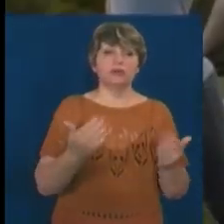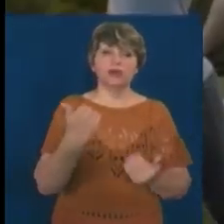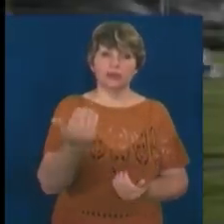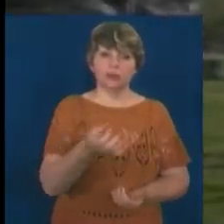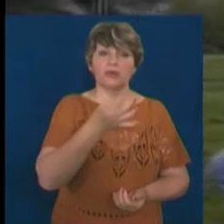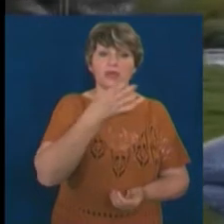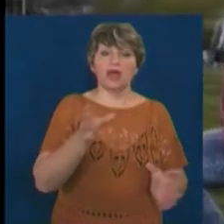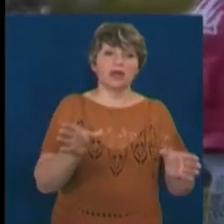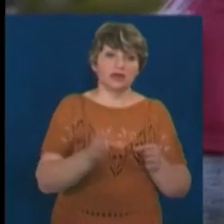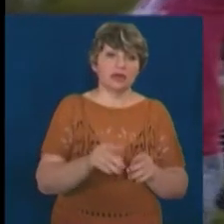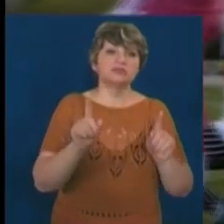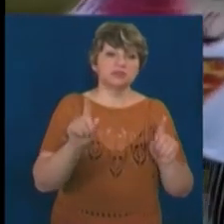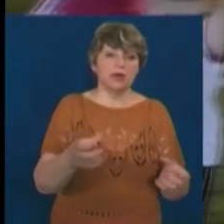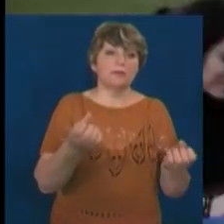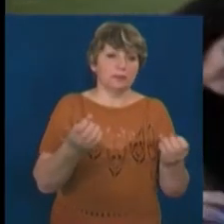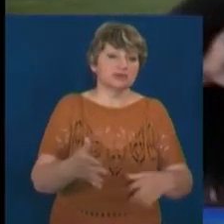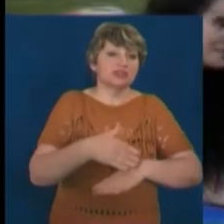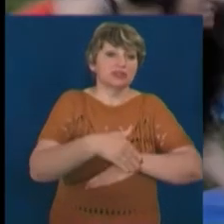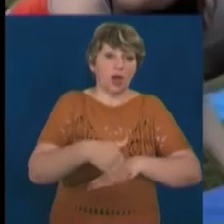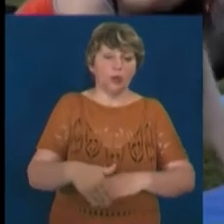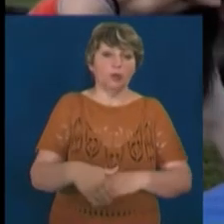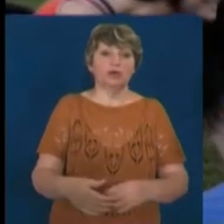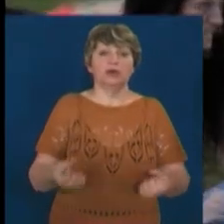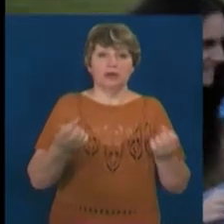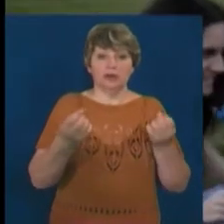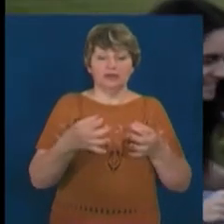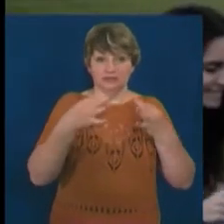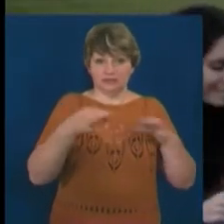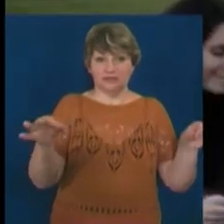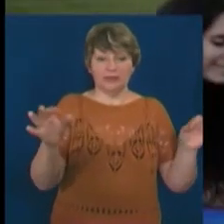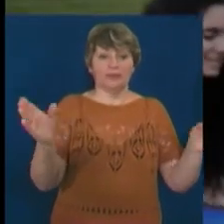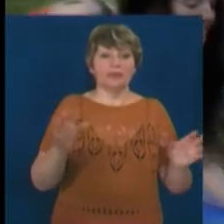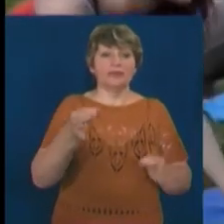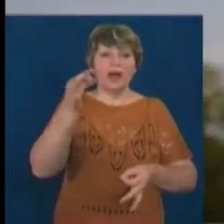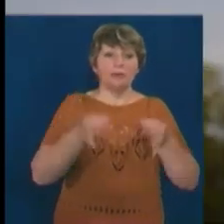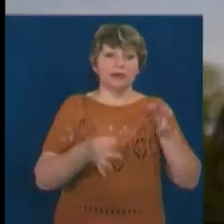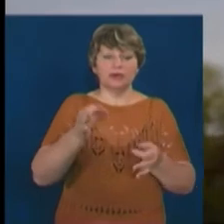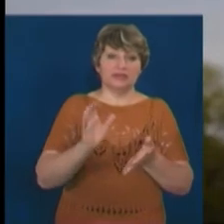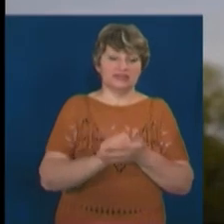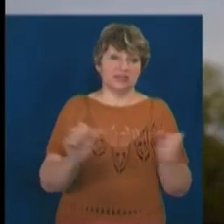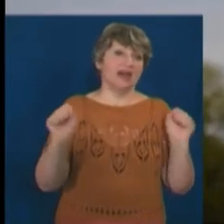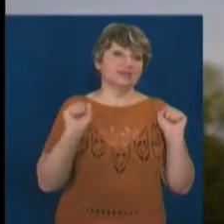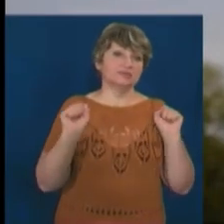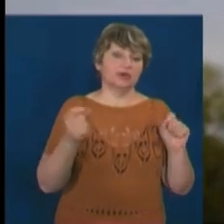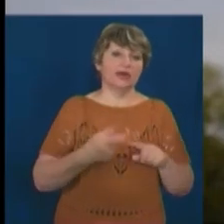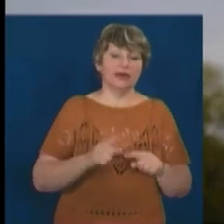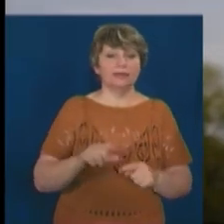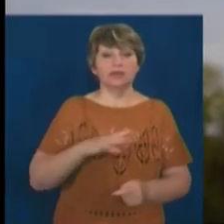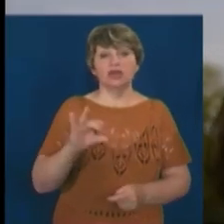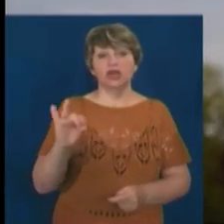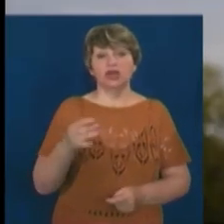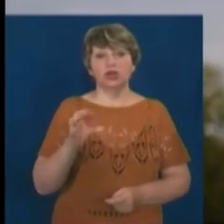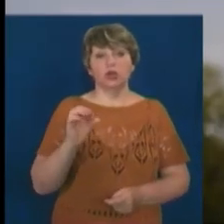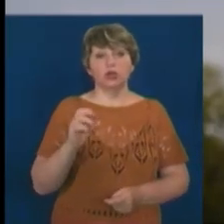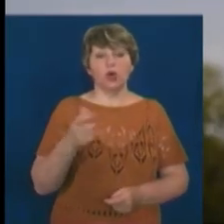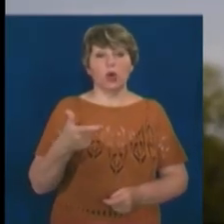разом з іншими прямо на вулиці, в доступі, на природі, де більше свіжого повітря, зайнятися спортом. Це була йога, це були просто